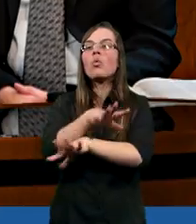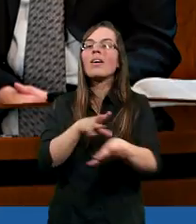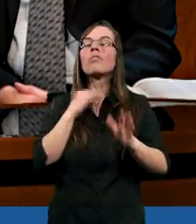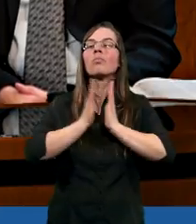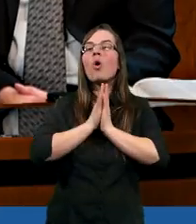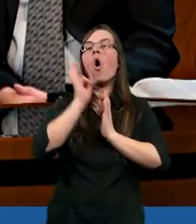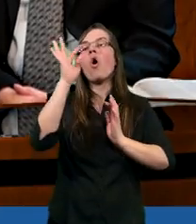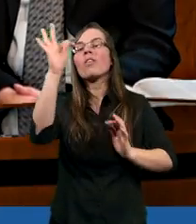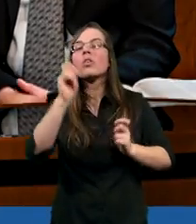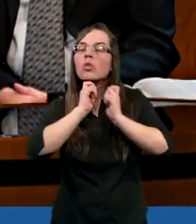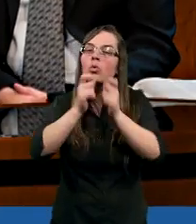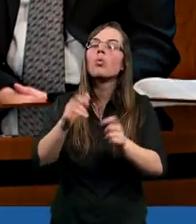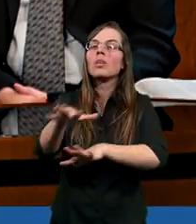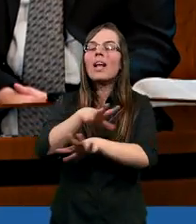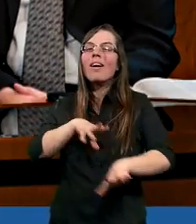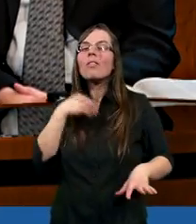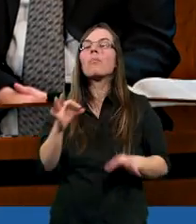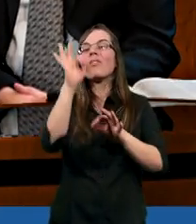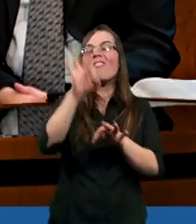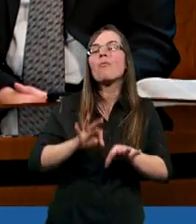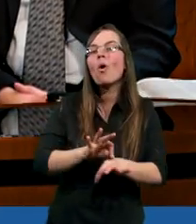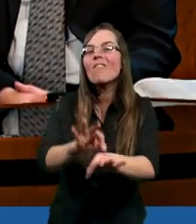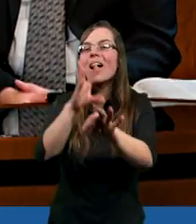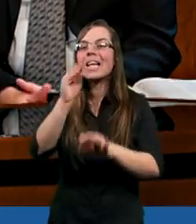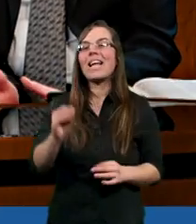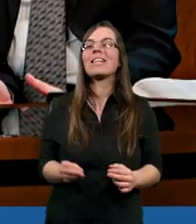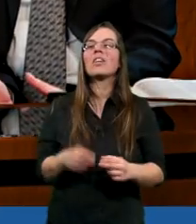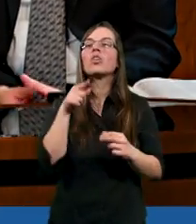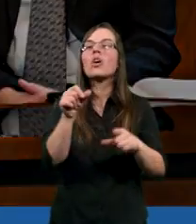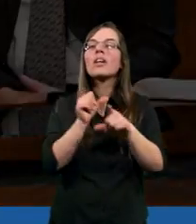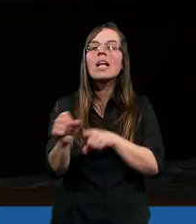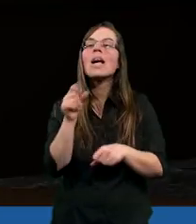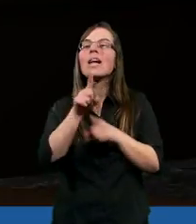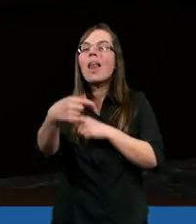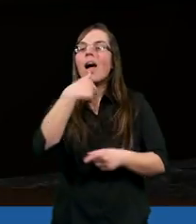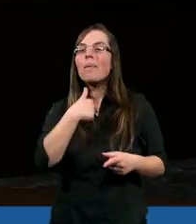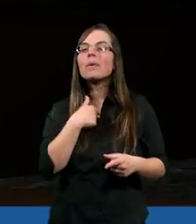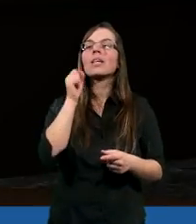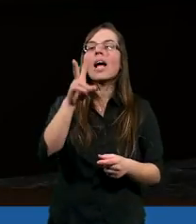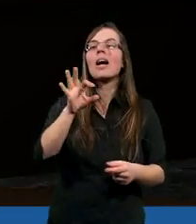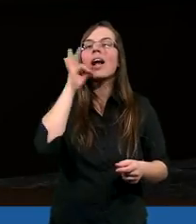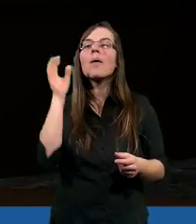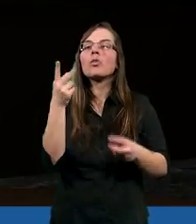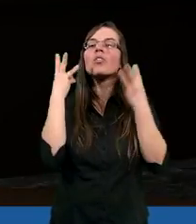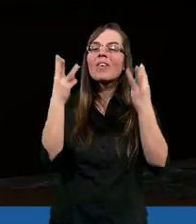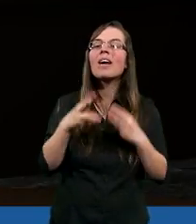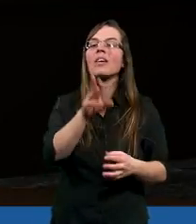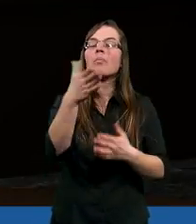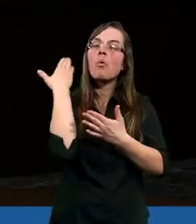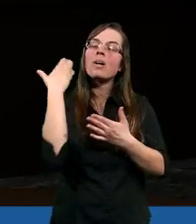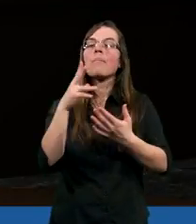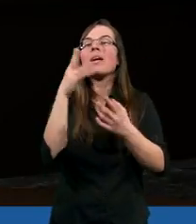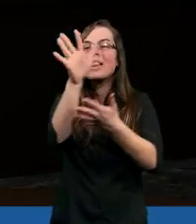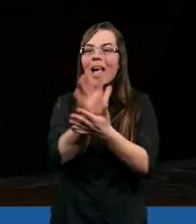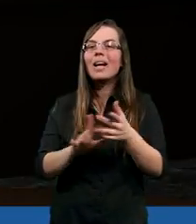Świętego, o Jego działanie, o dar Ducha Świętego, prowadzenie. Właśnie to jest taka dla mnie mocna konotacja z tym poprzednim